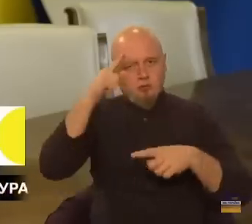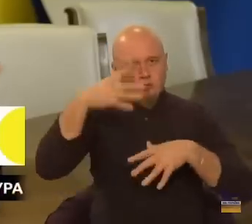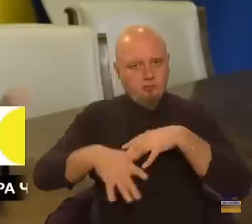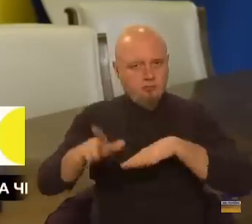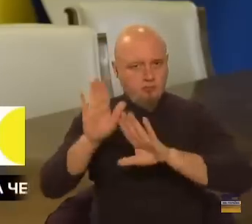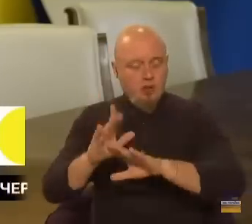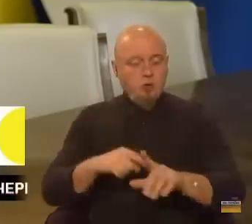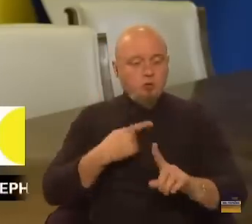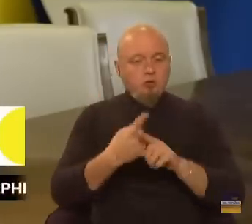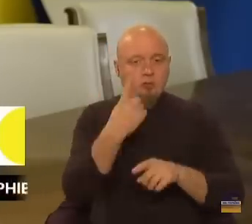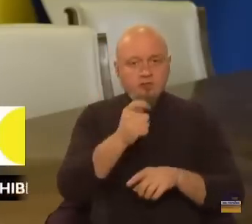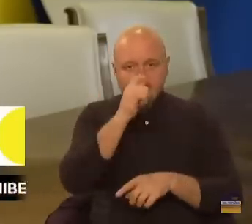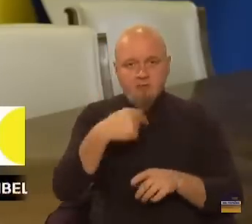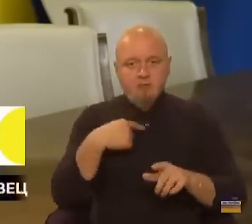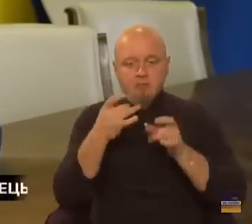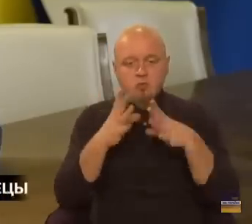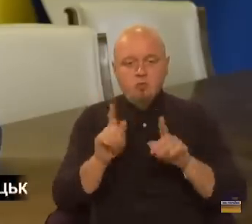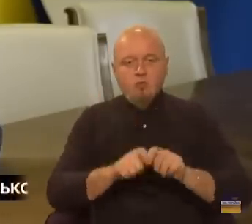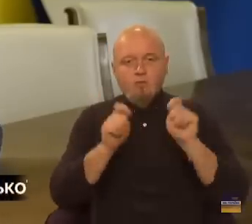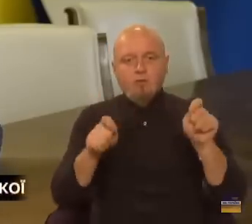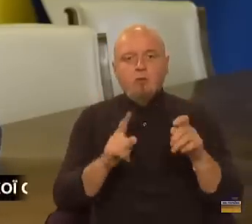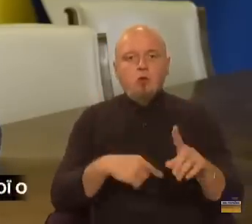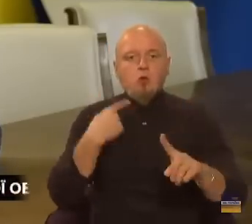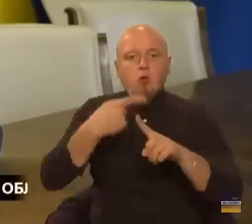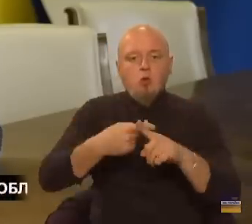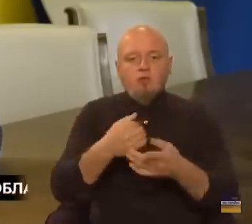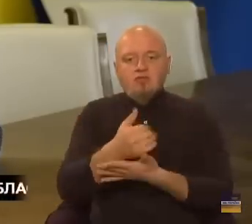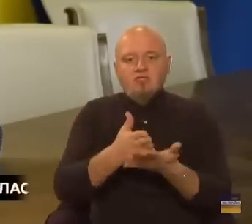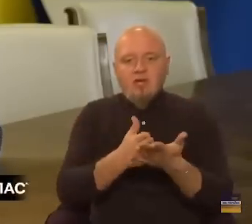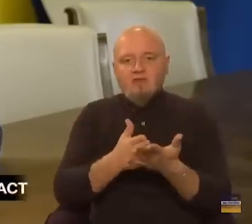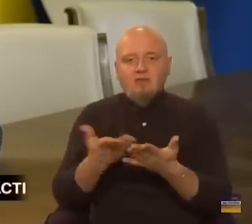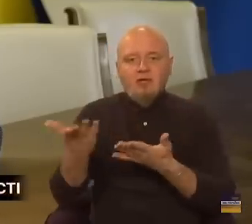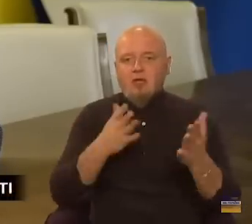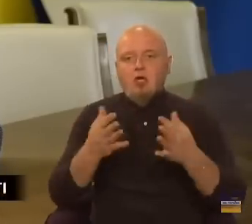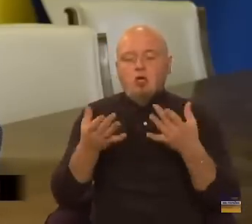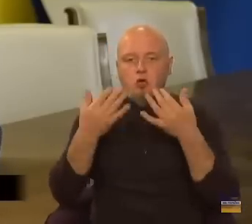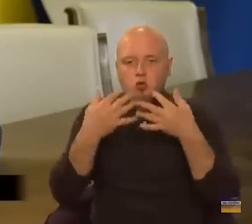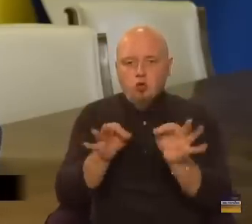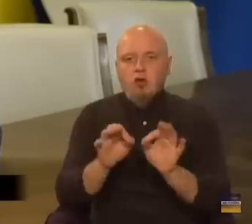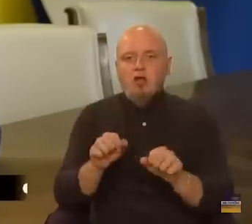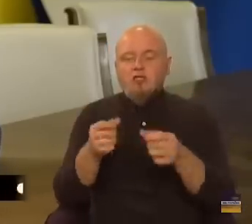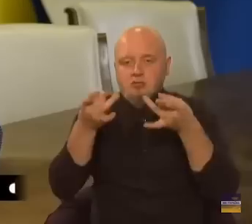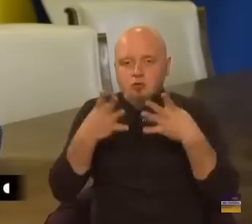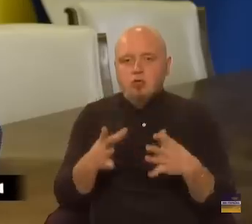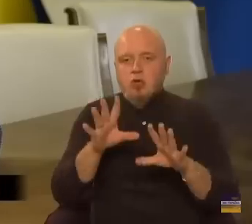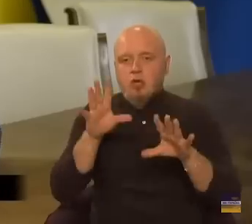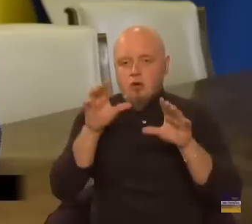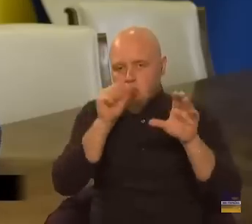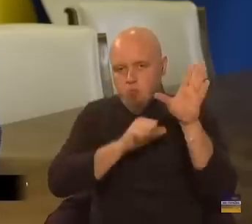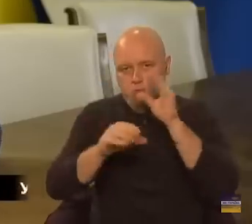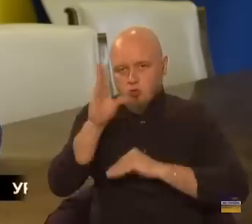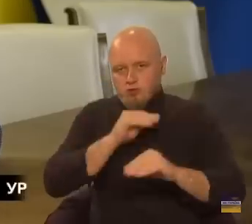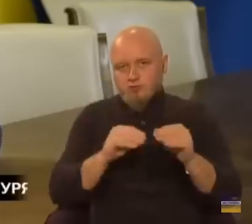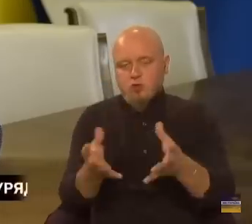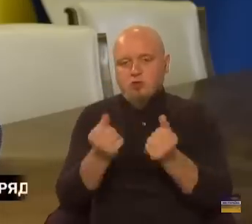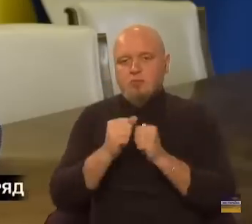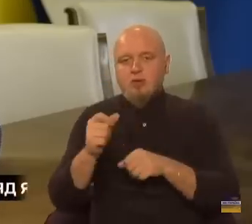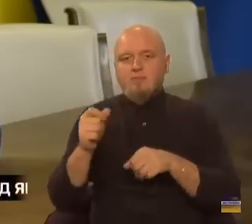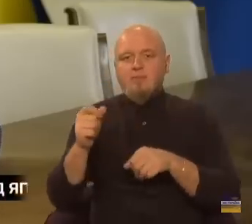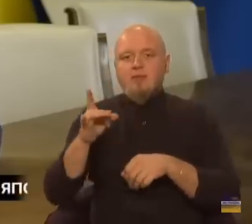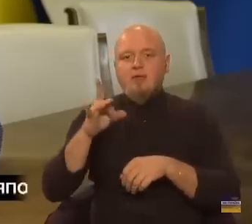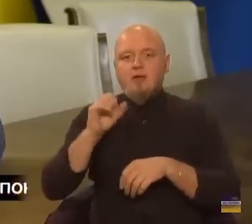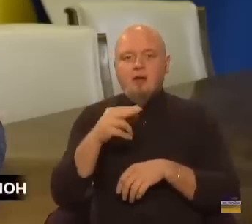з 1 квітня ми просто вводимо додатковий сервіс, який дозволяє спростити можливість отримання рецептурного